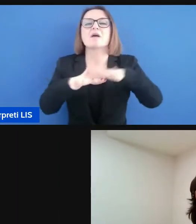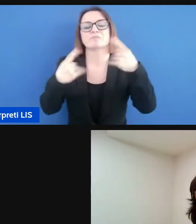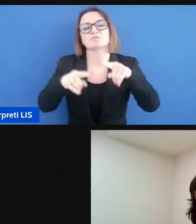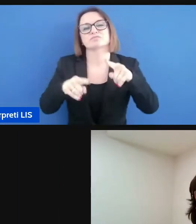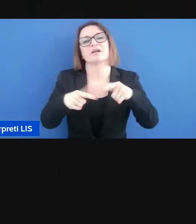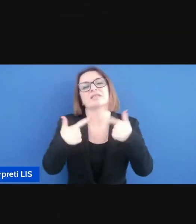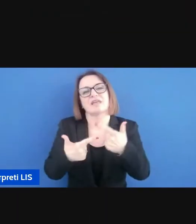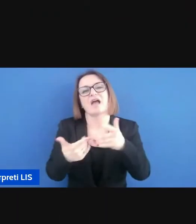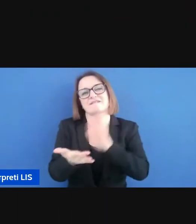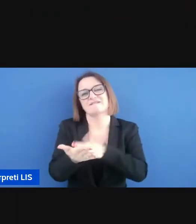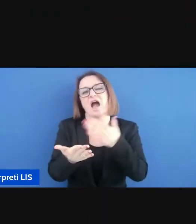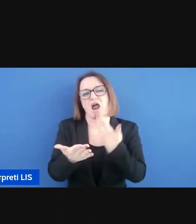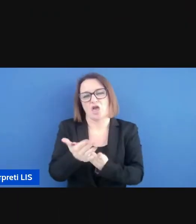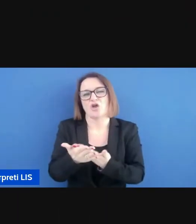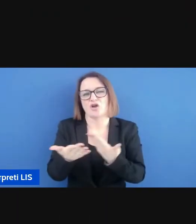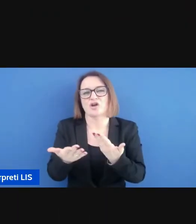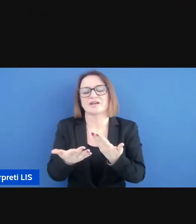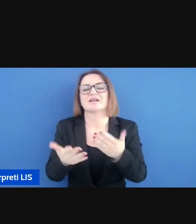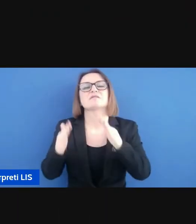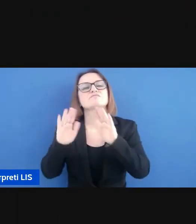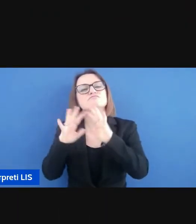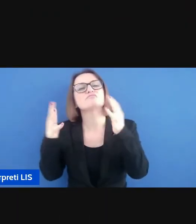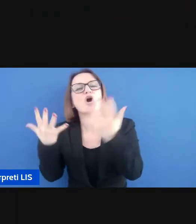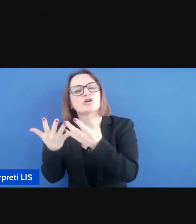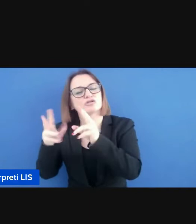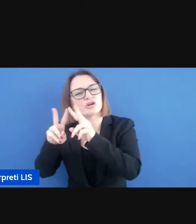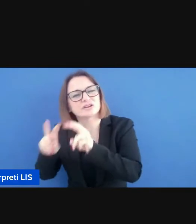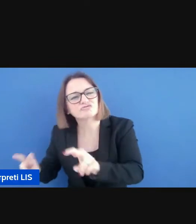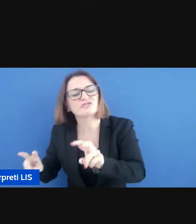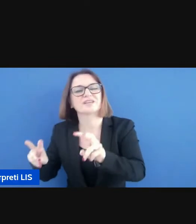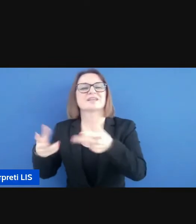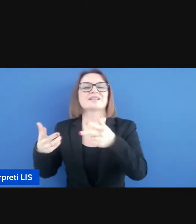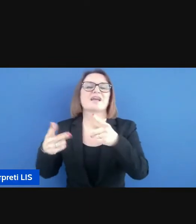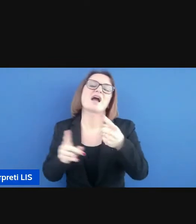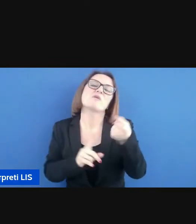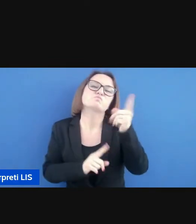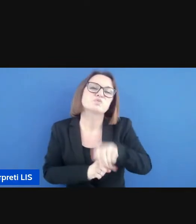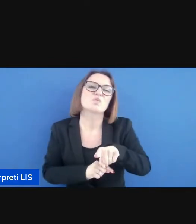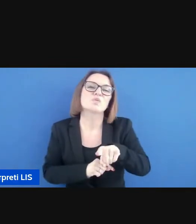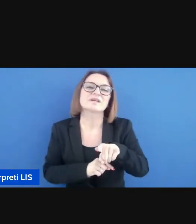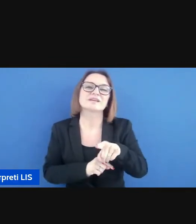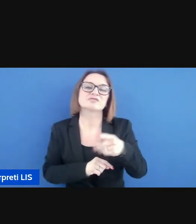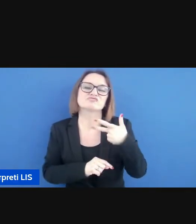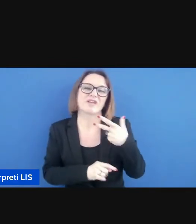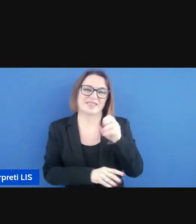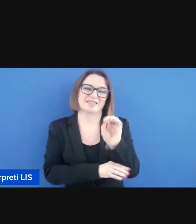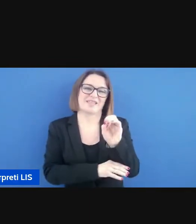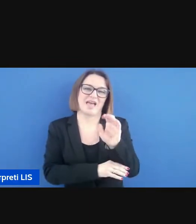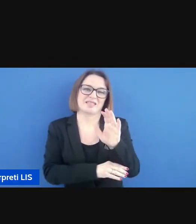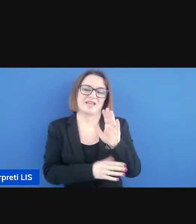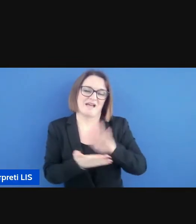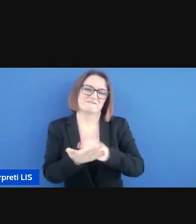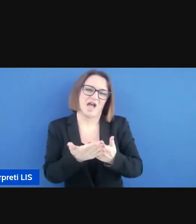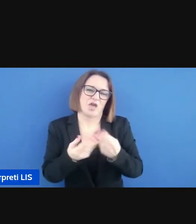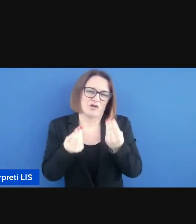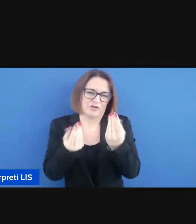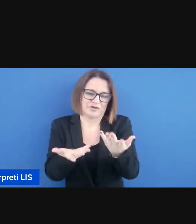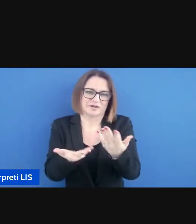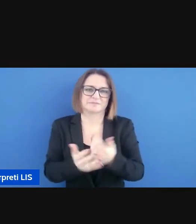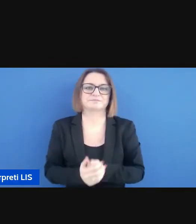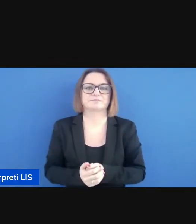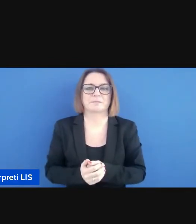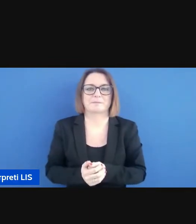anche al mondo della ricerca e sicuramente anche alla didattica ora